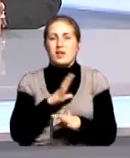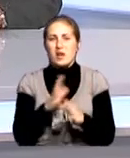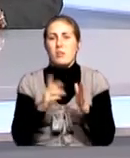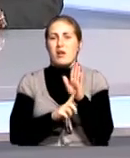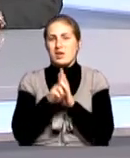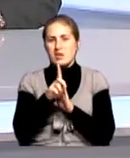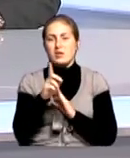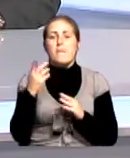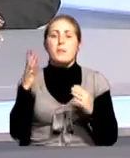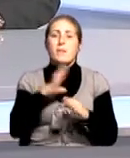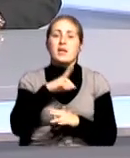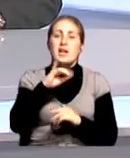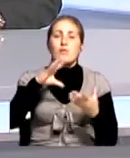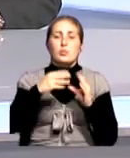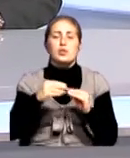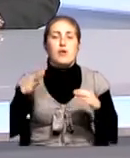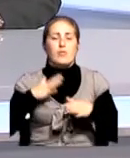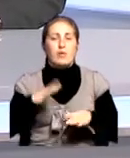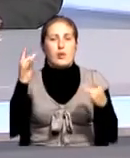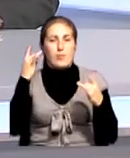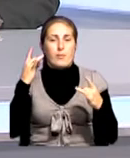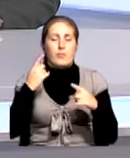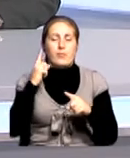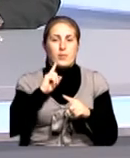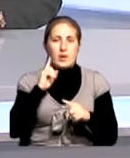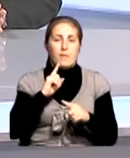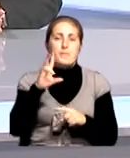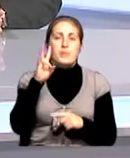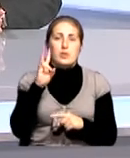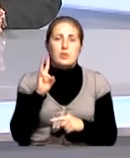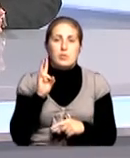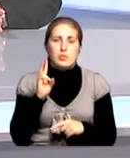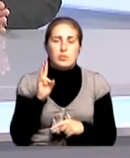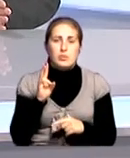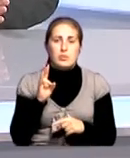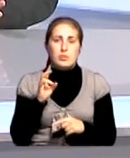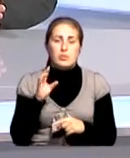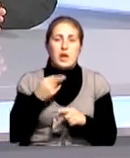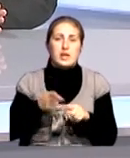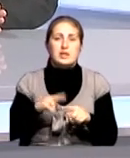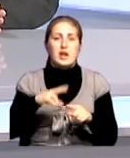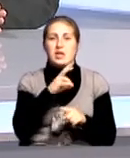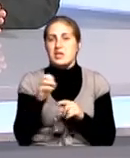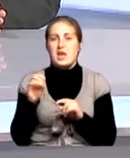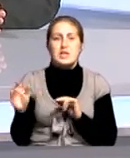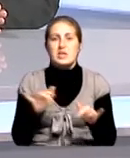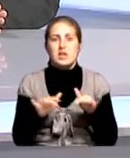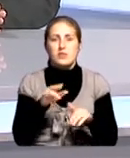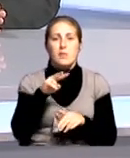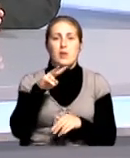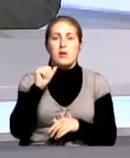было ли вообще разговорное радио в Крыму в FM-диапазоне, по крайней мере. То есть это незадействованный пласт